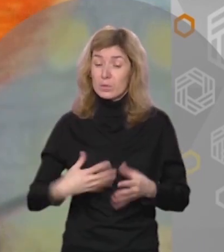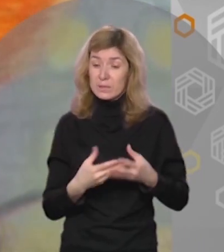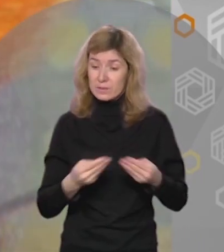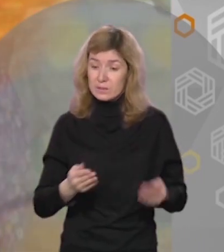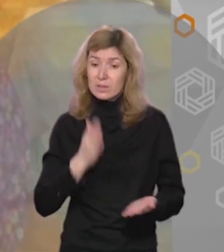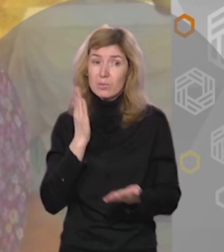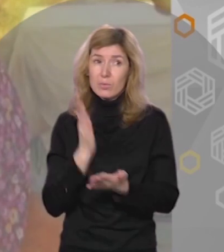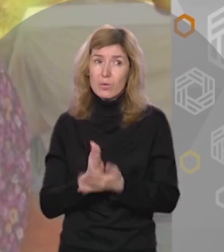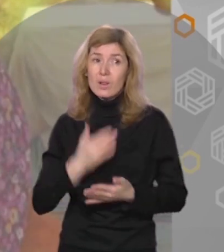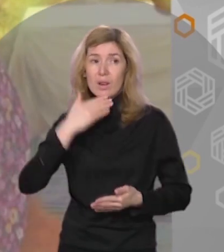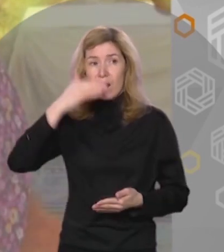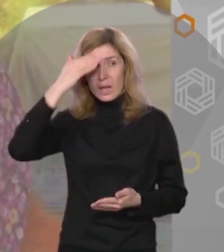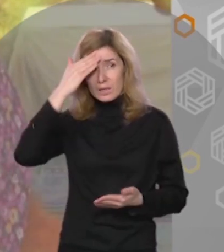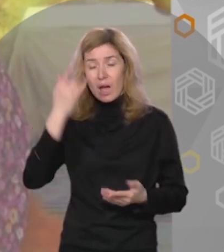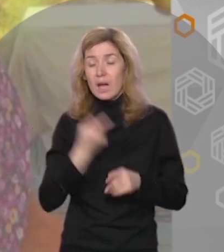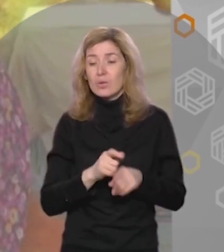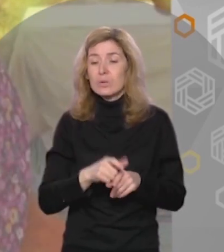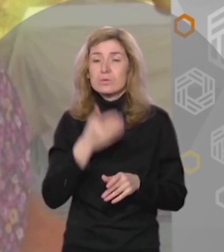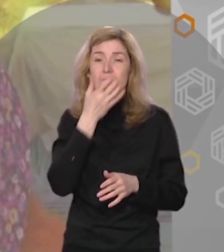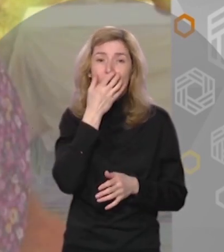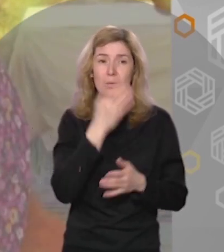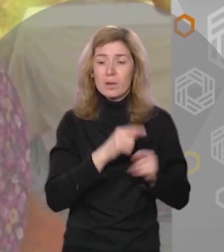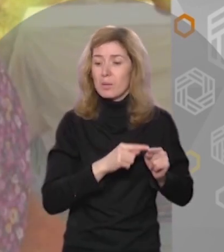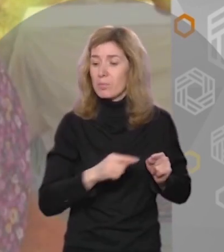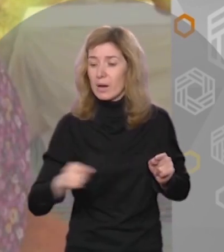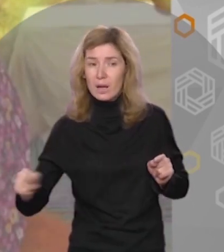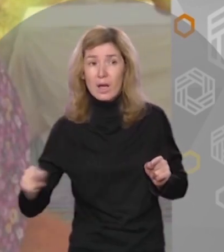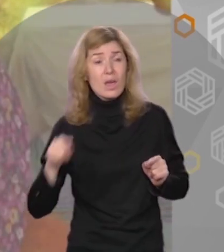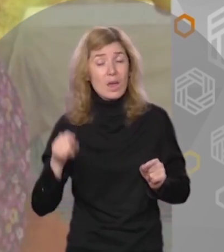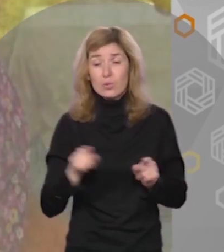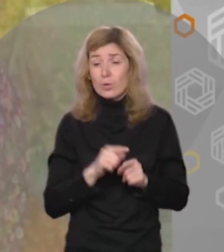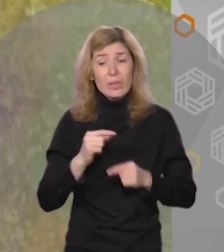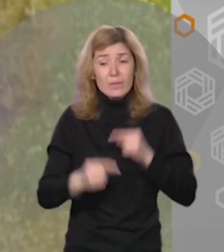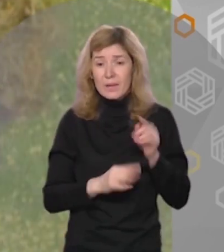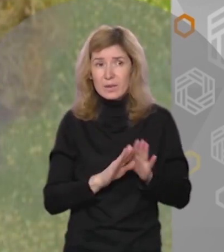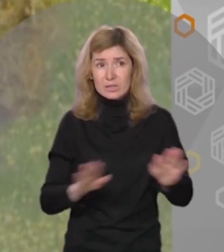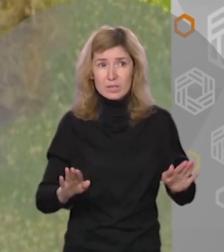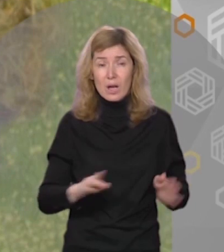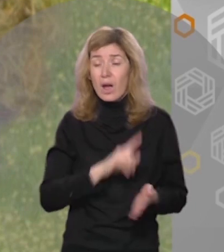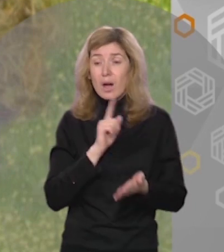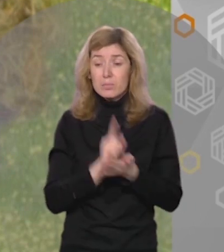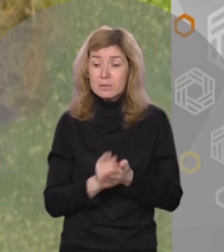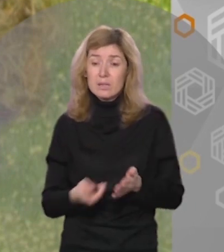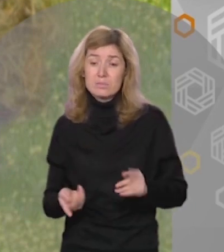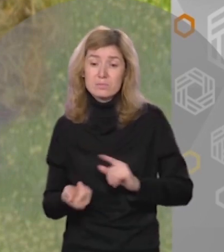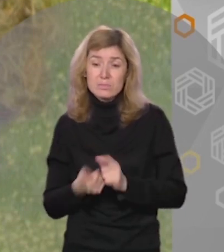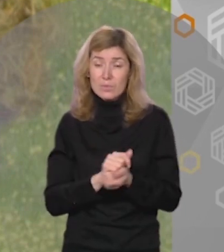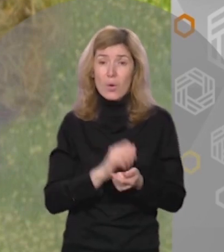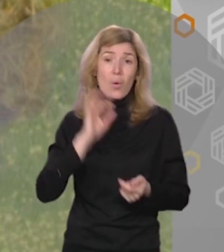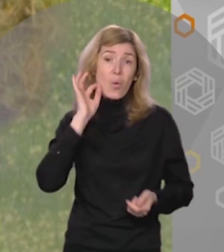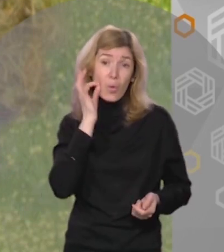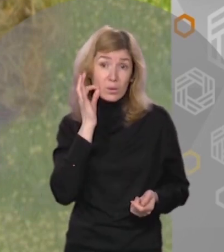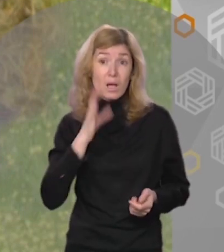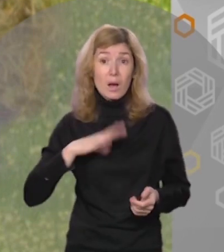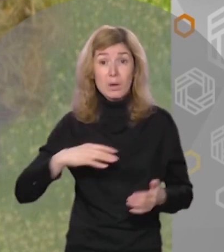наступит лето Это самая теплая пора Но и оно будет не вечно Обязательно придет осень А